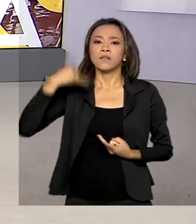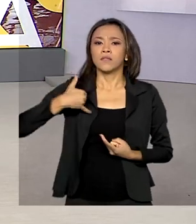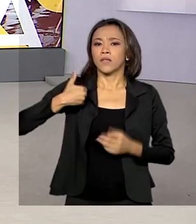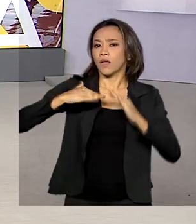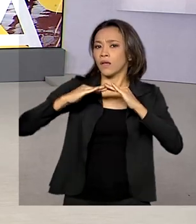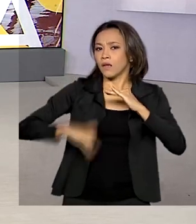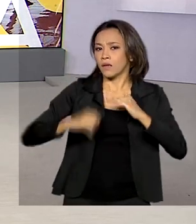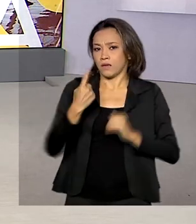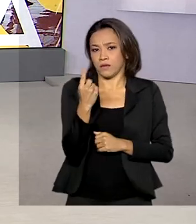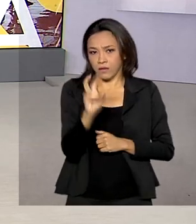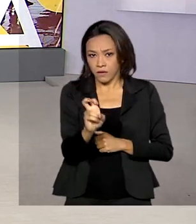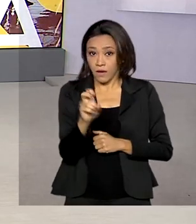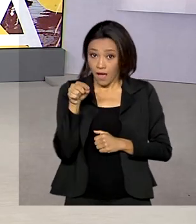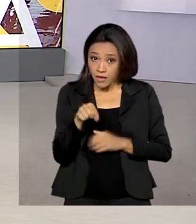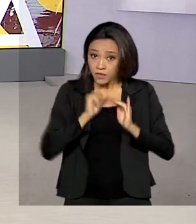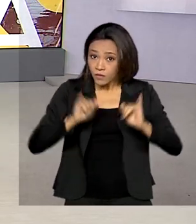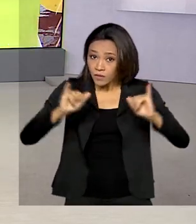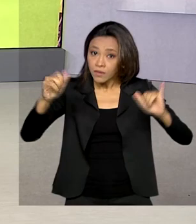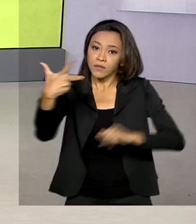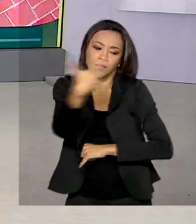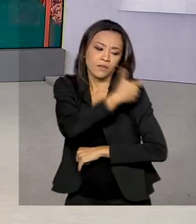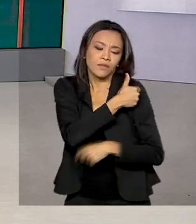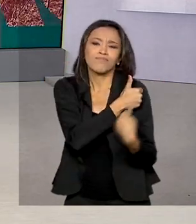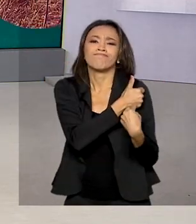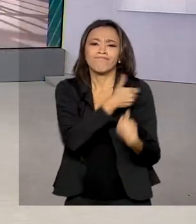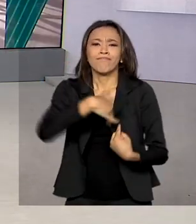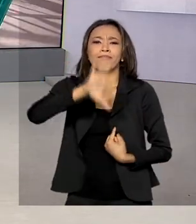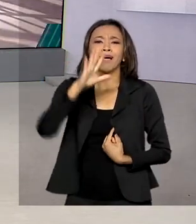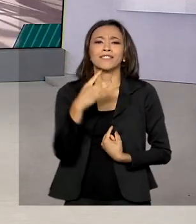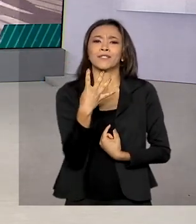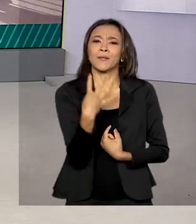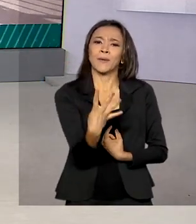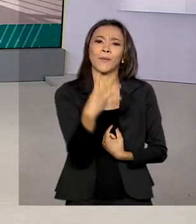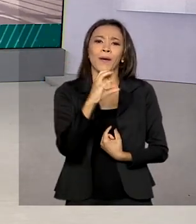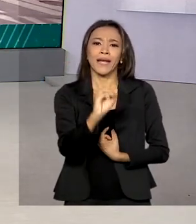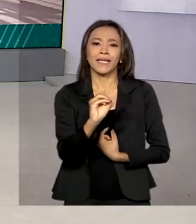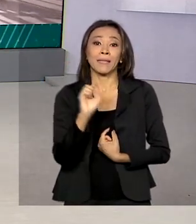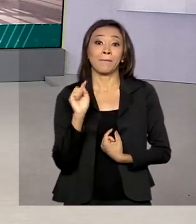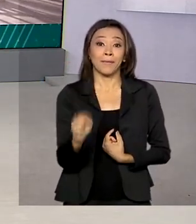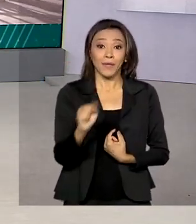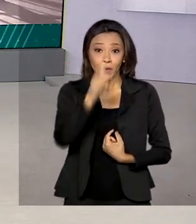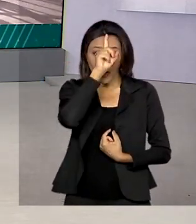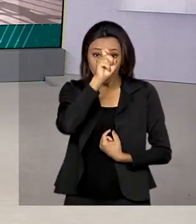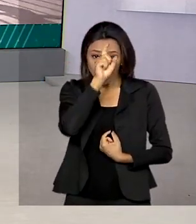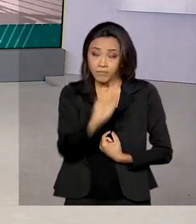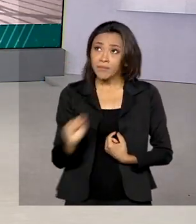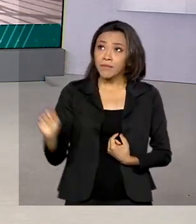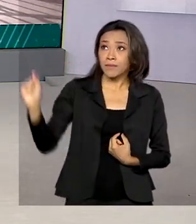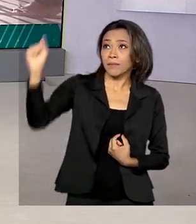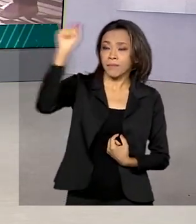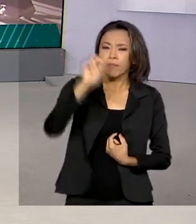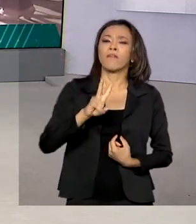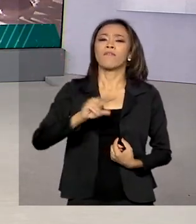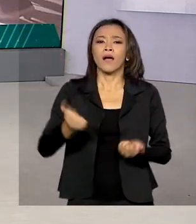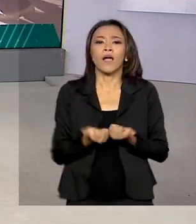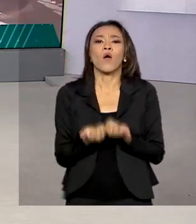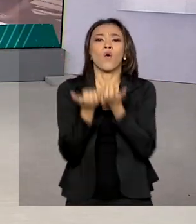15 anos. A campanha contará com mais de 40 mil postos em todo o país que vão oferecer todas as vacinas do calendário nacional,